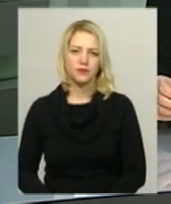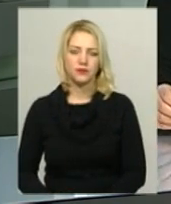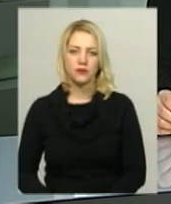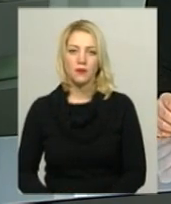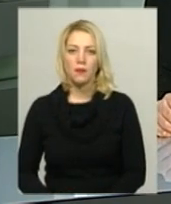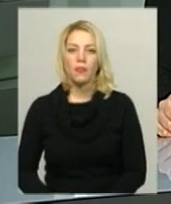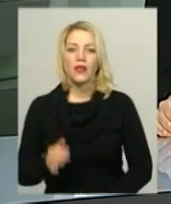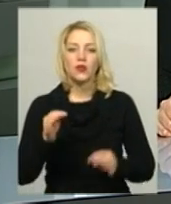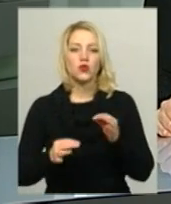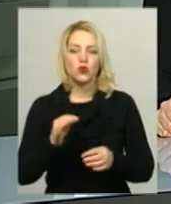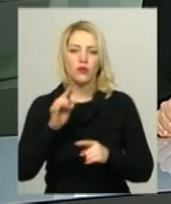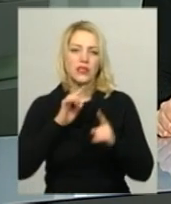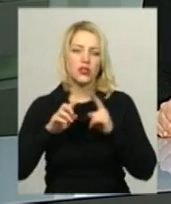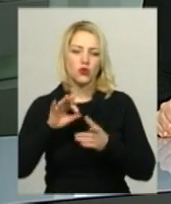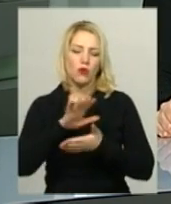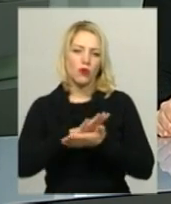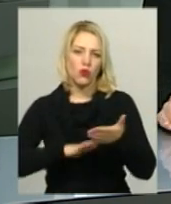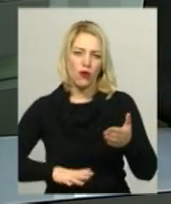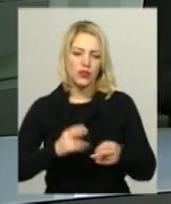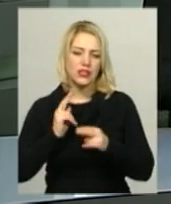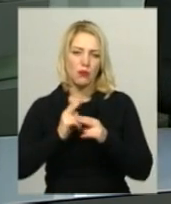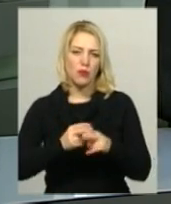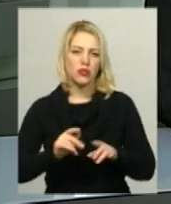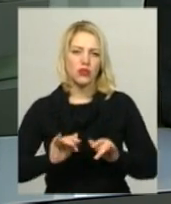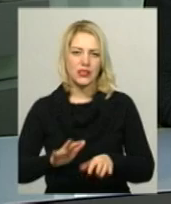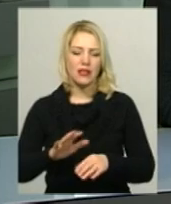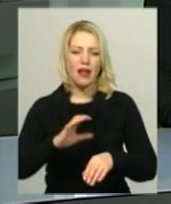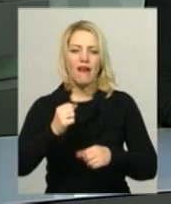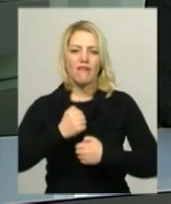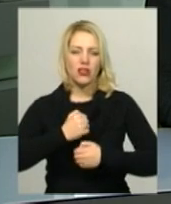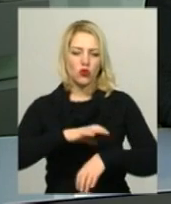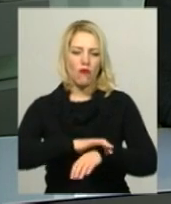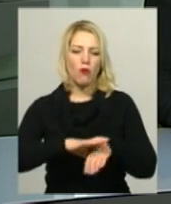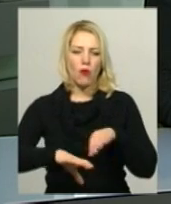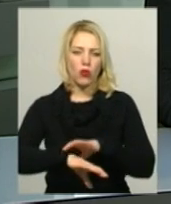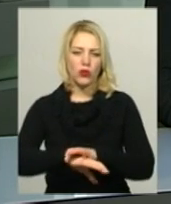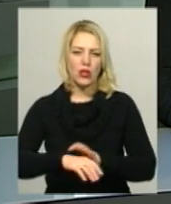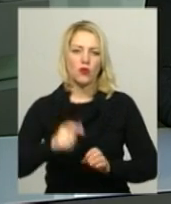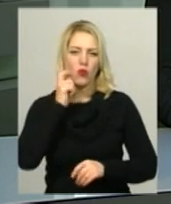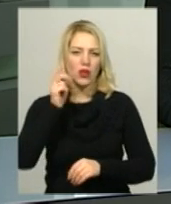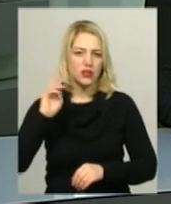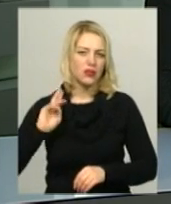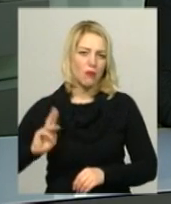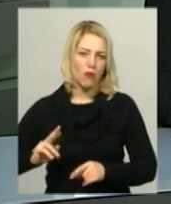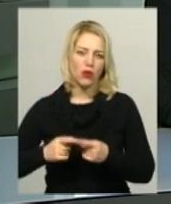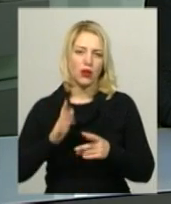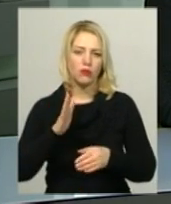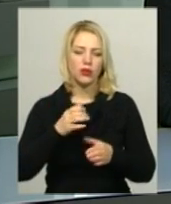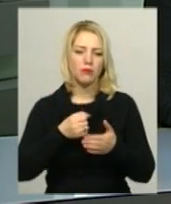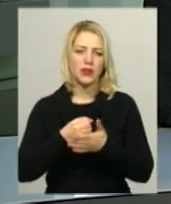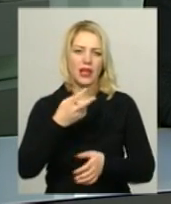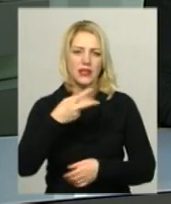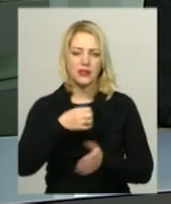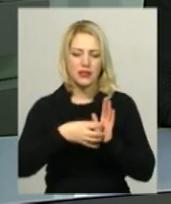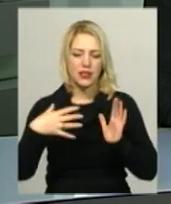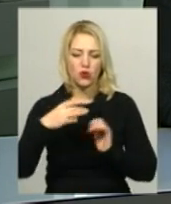Судове засідання щодо продовження запобіжного заходу військовополоненим українським морякам відбудеться 15 січня. Про це інформує